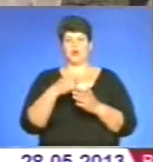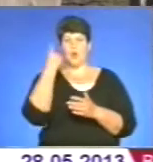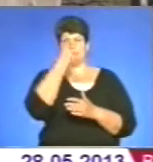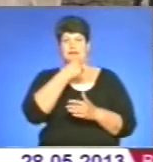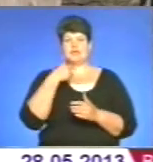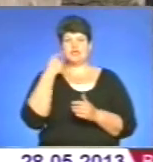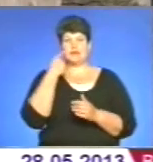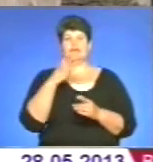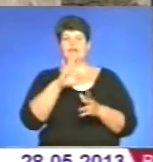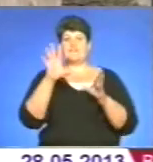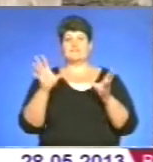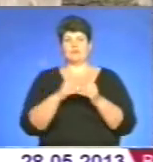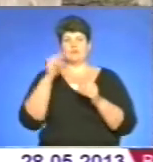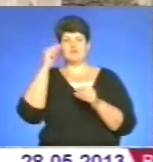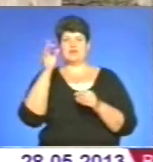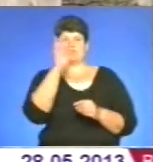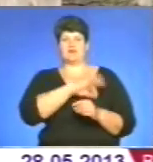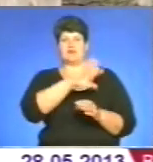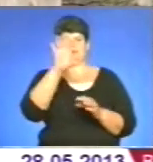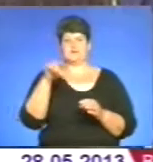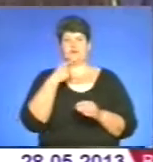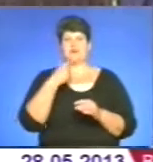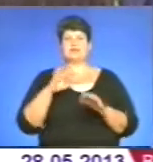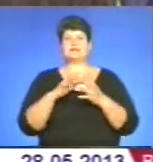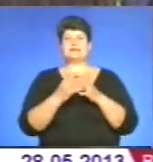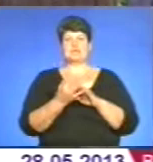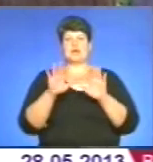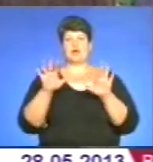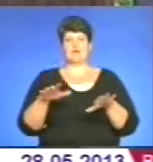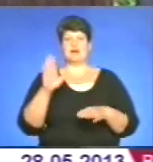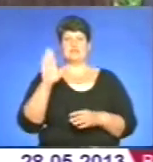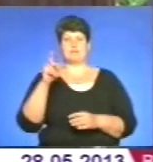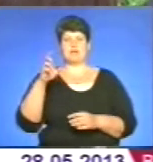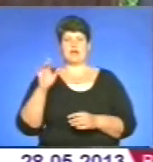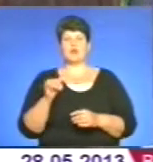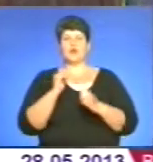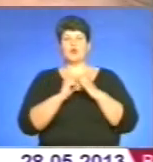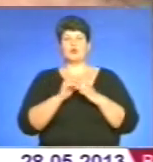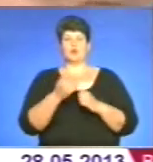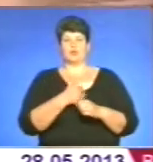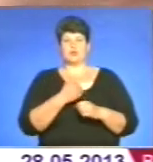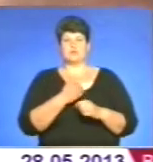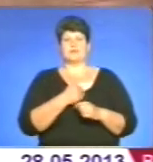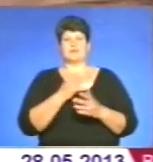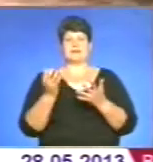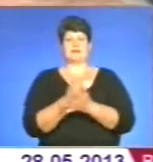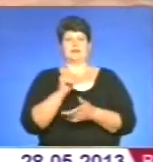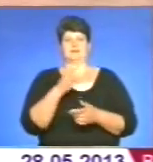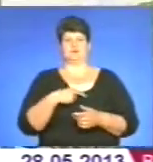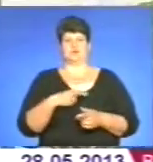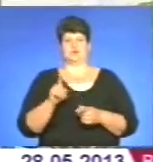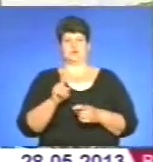Таке взаємонавчання вигідне усім, вважає сільський голова Василь Берекета. Кожен, якщо забажає, знайде щось для себе.